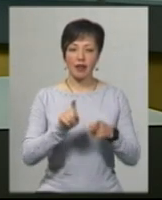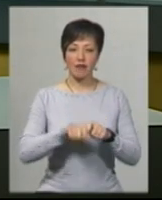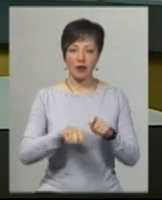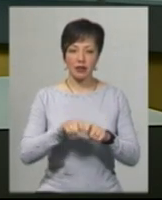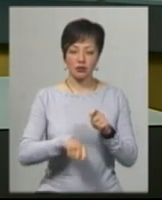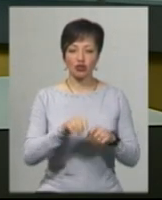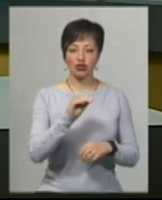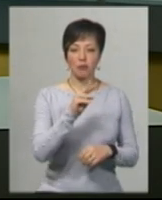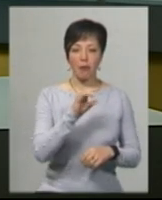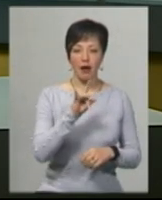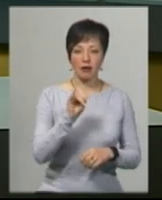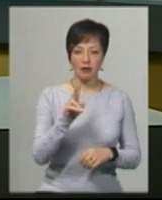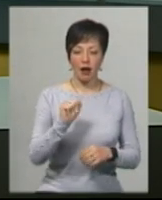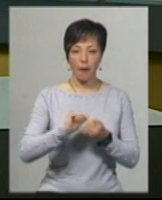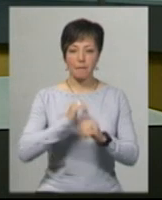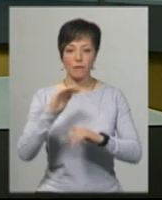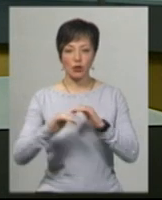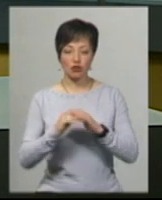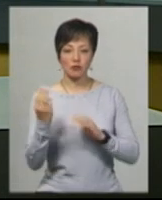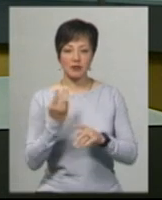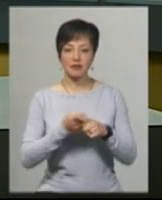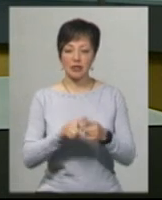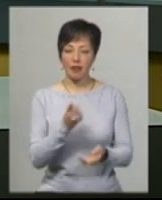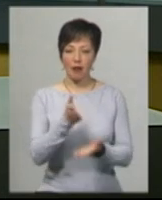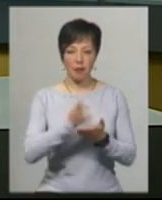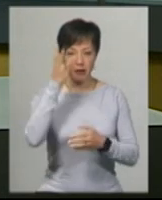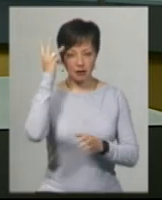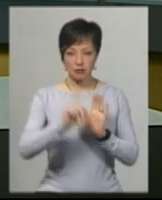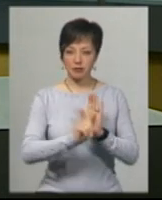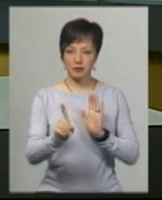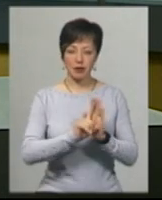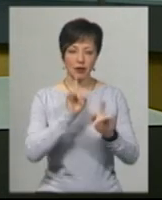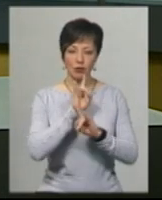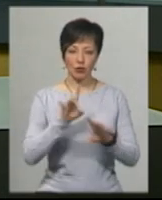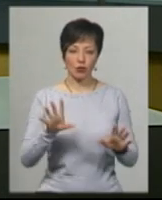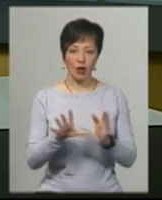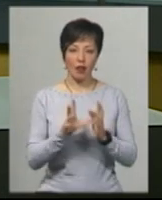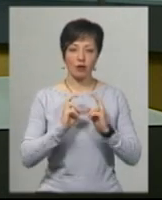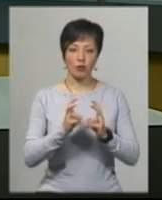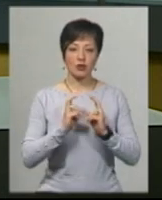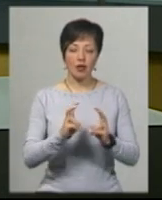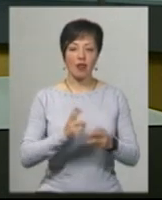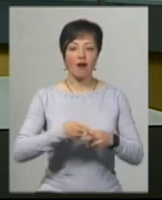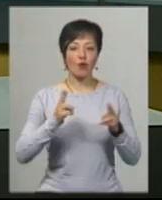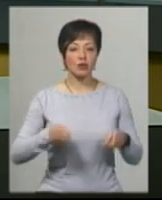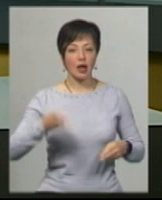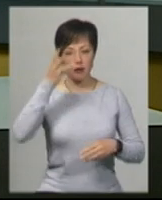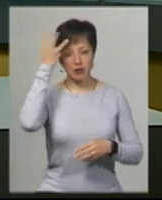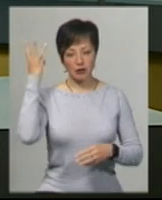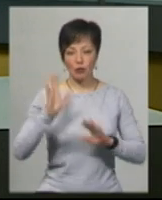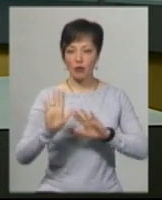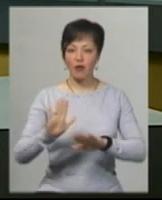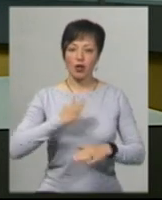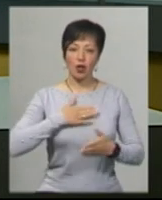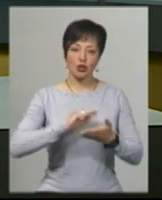-Подільському та Шепетівці в цих напрямках зі станції «Хмельницький» не курсуватимуть електропоїзди. На вокзалі обласного центру побувала